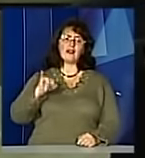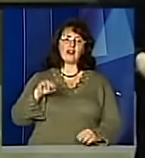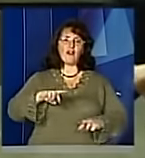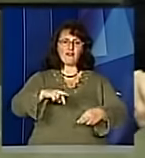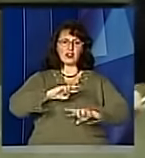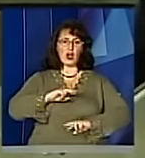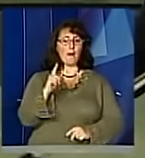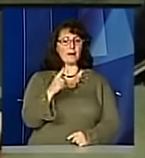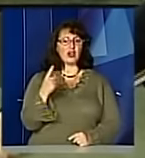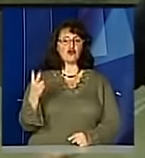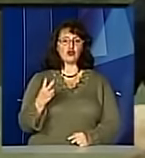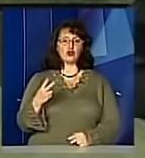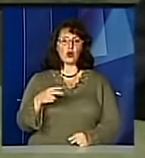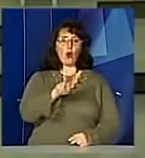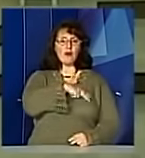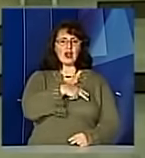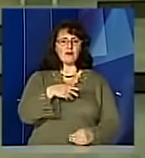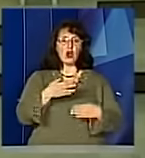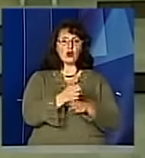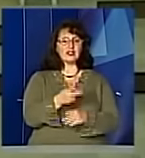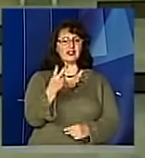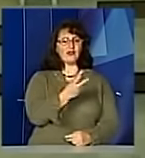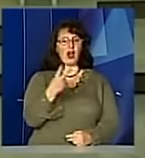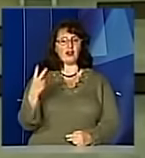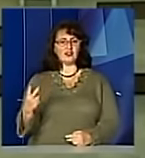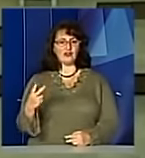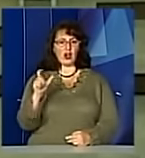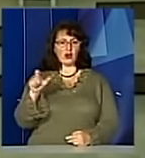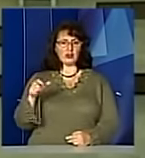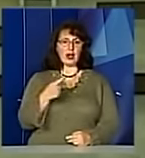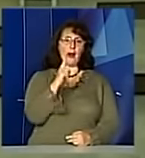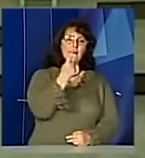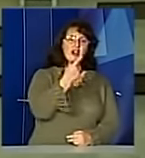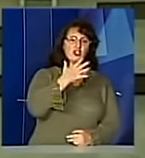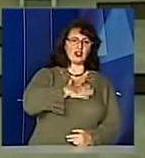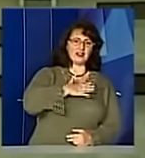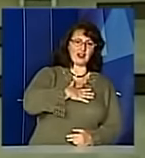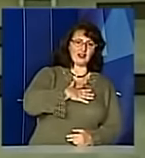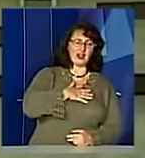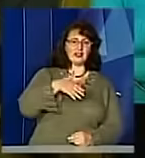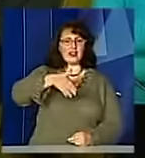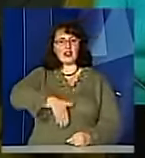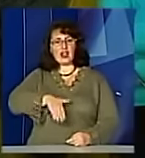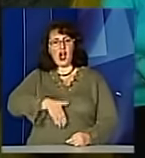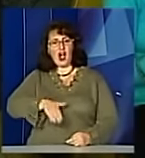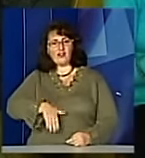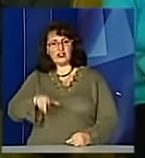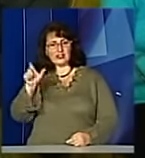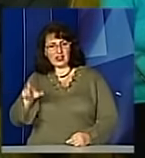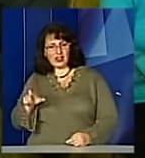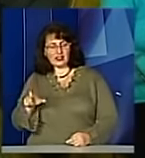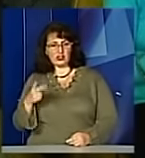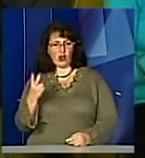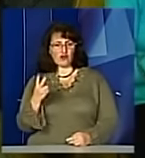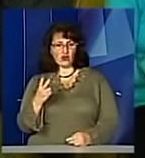першу та другу премії розділили по два учасники. Перше місце – учасниця з Канади Джон Гда Сол та австралієць з українським корінням Маркян